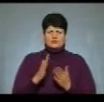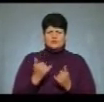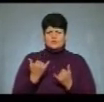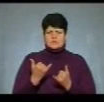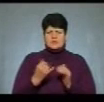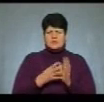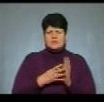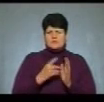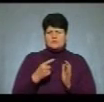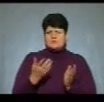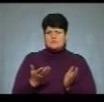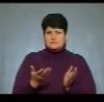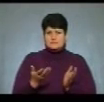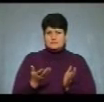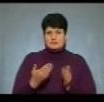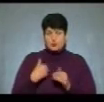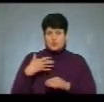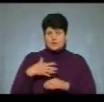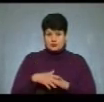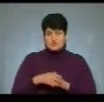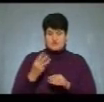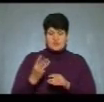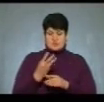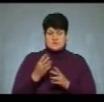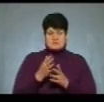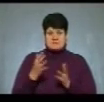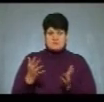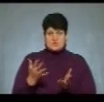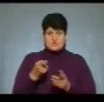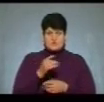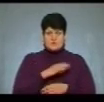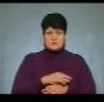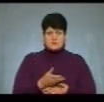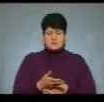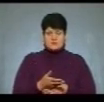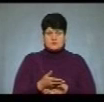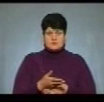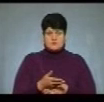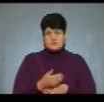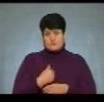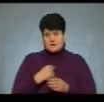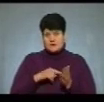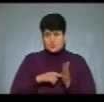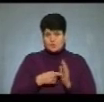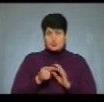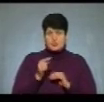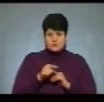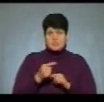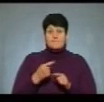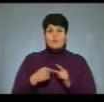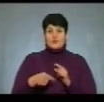платити 9 кубів? Ми розуміємо, що це втричі більше, ніж вони споживають. Тому я наголошую на тому, що ми